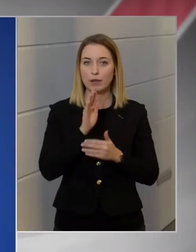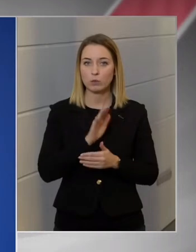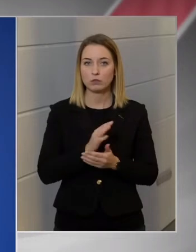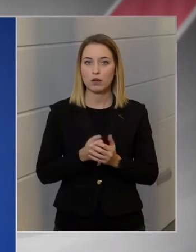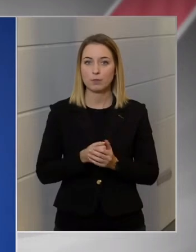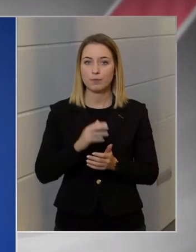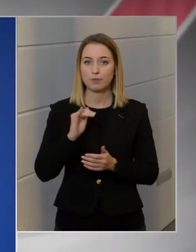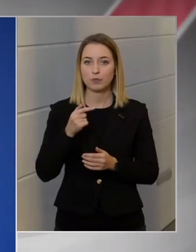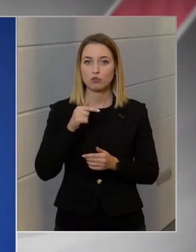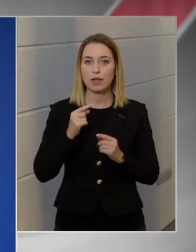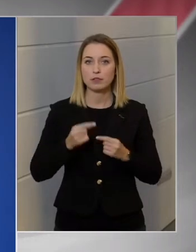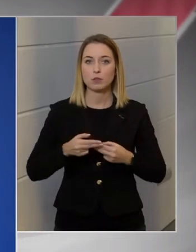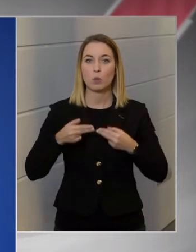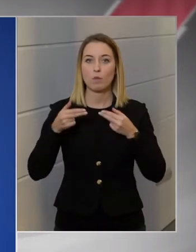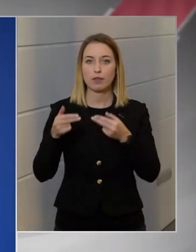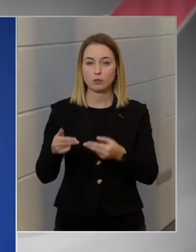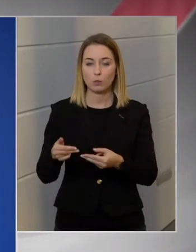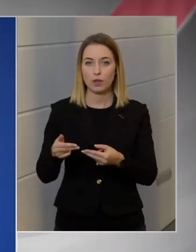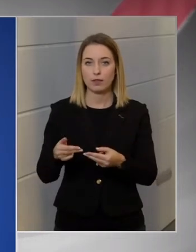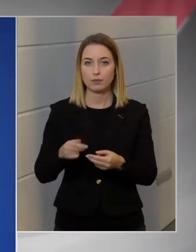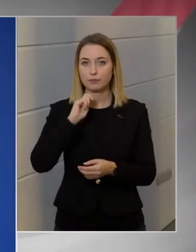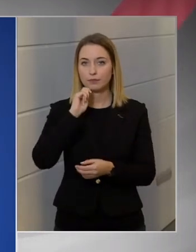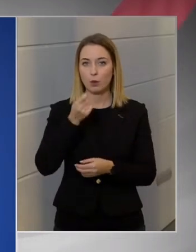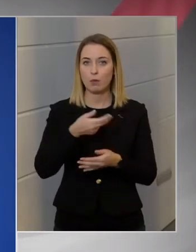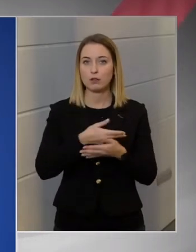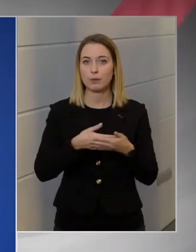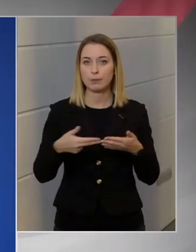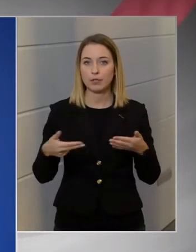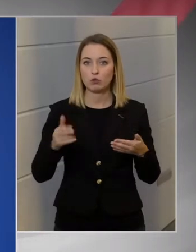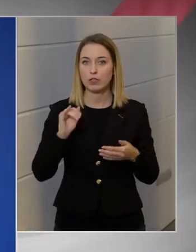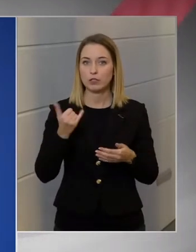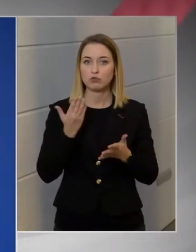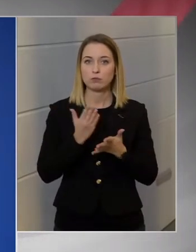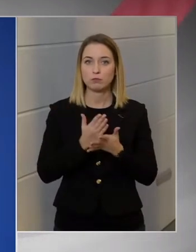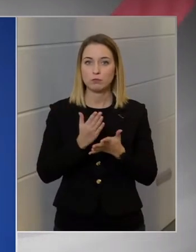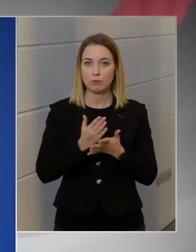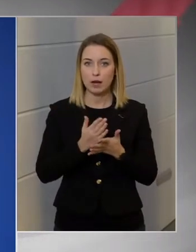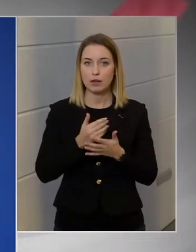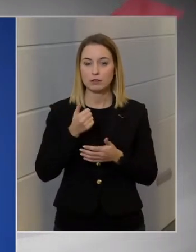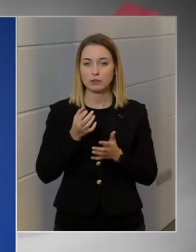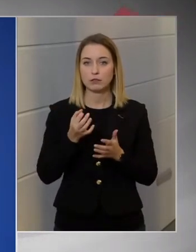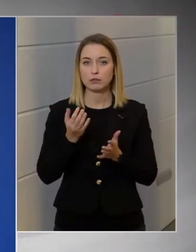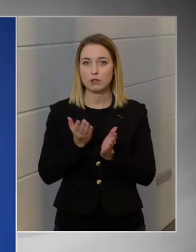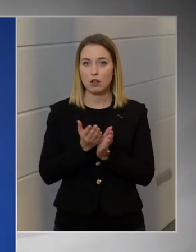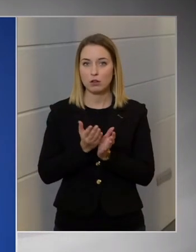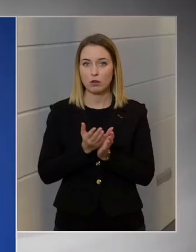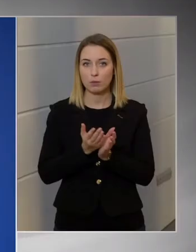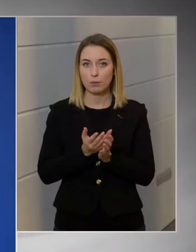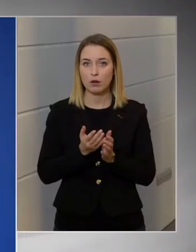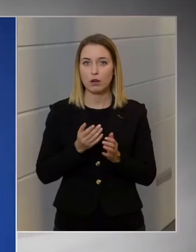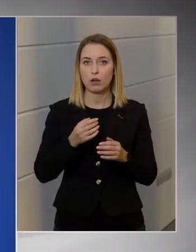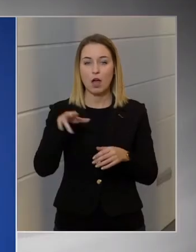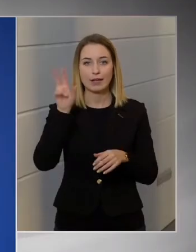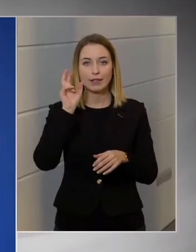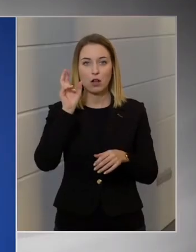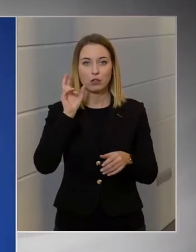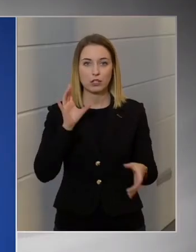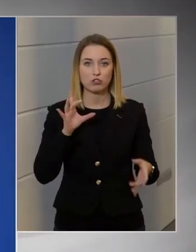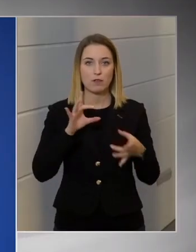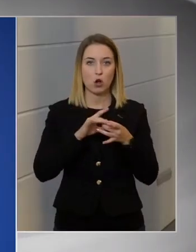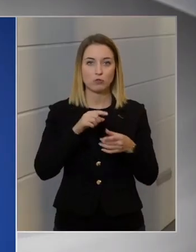ezt követően pedig a Magyar Bíróság is már egy alkalommal Hernádi Zsolt kiadatásával